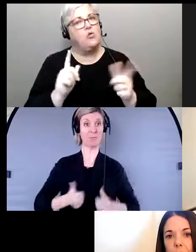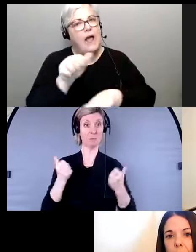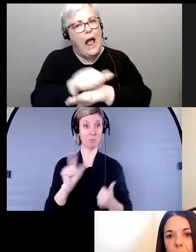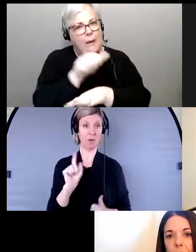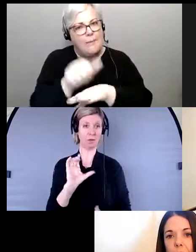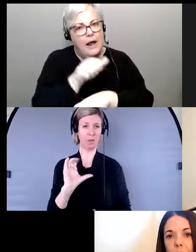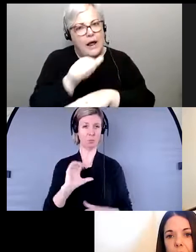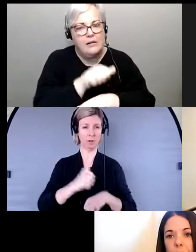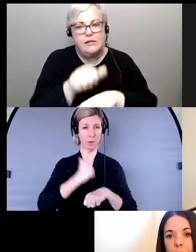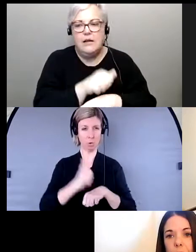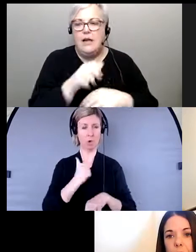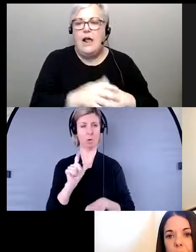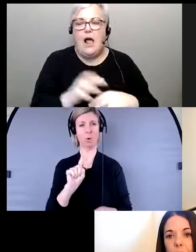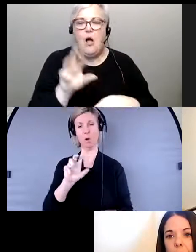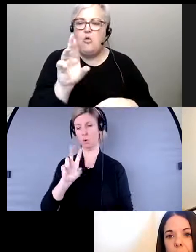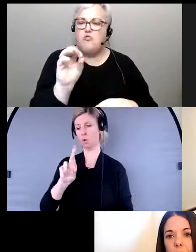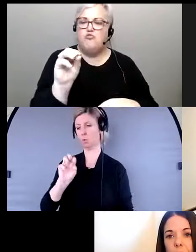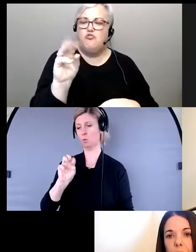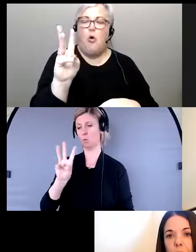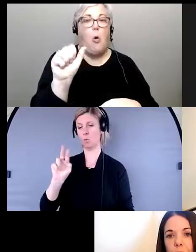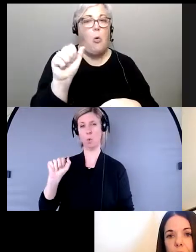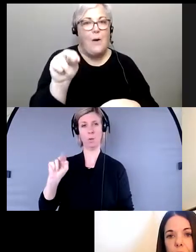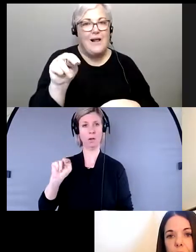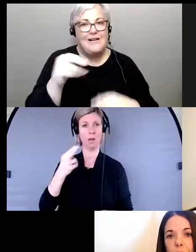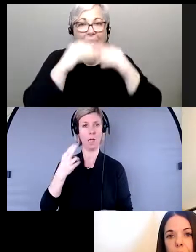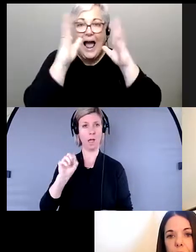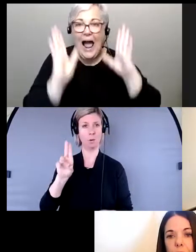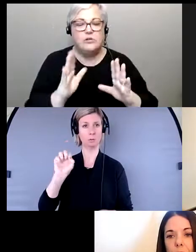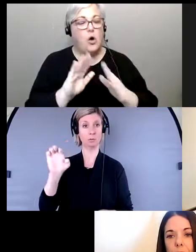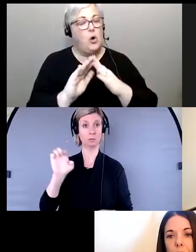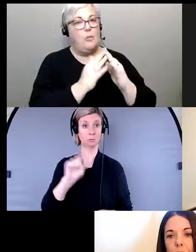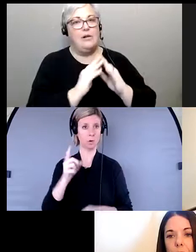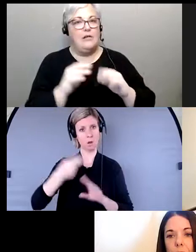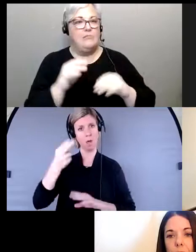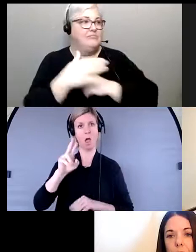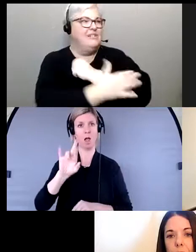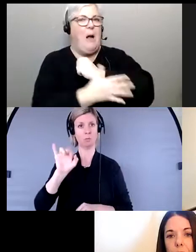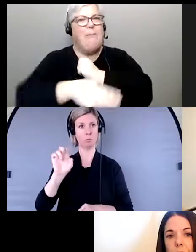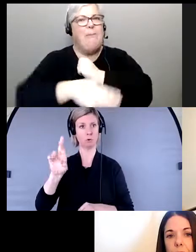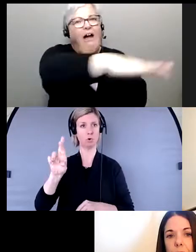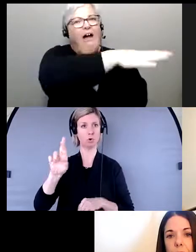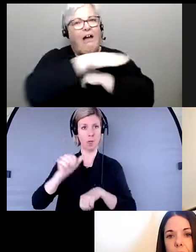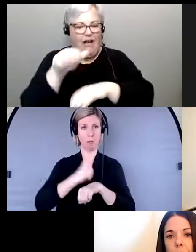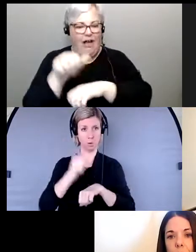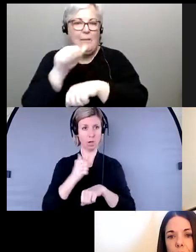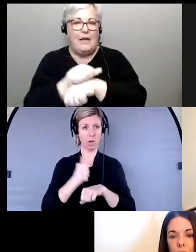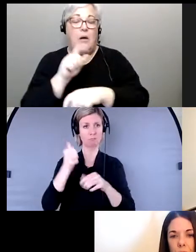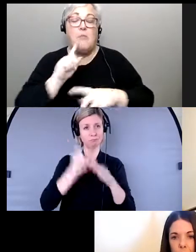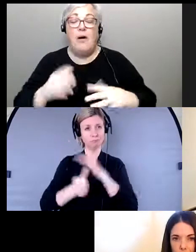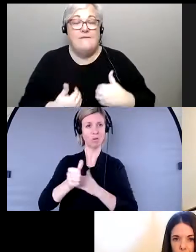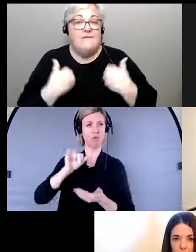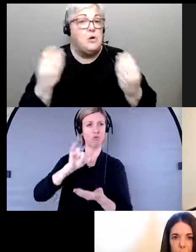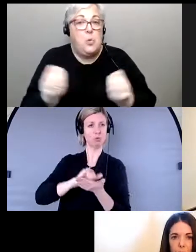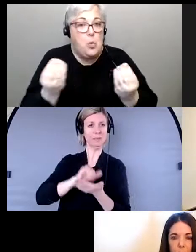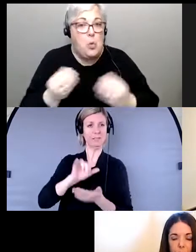Rowan House. C'est une communauté rurale de l'Alberta. Je vis et je travaille